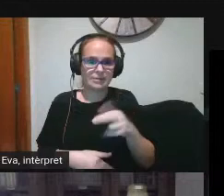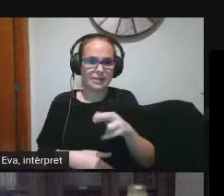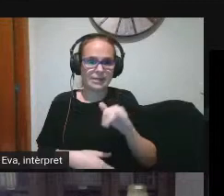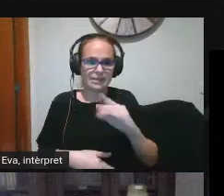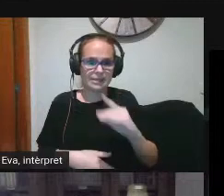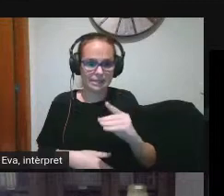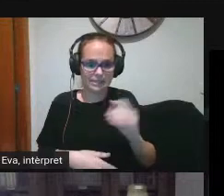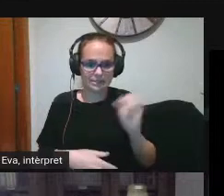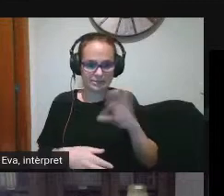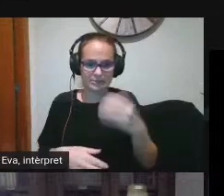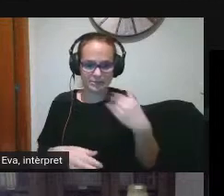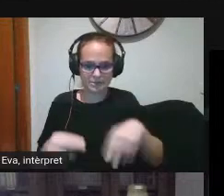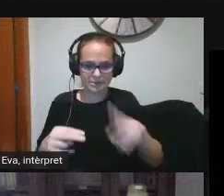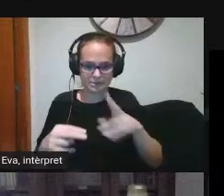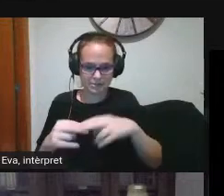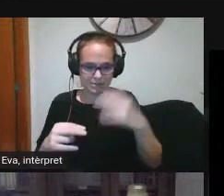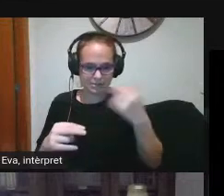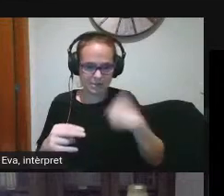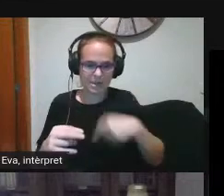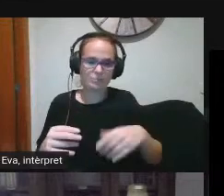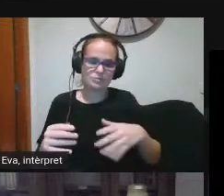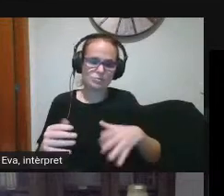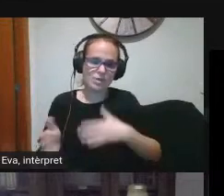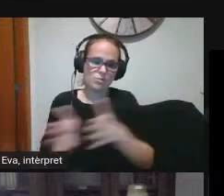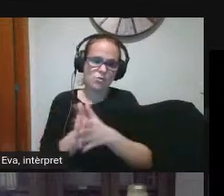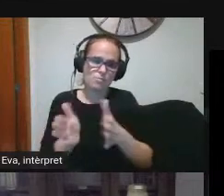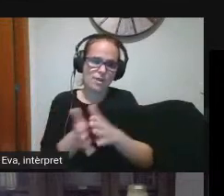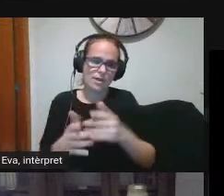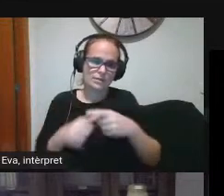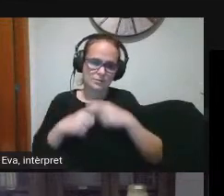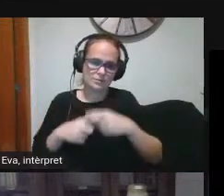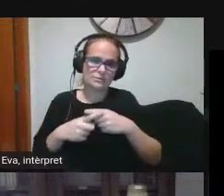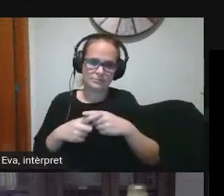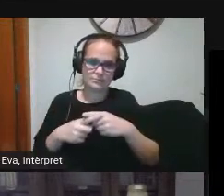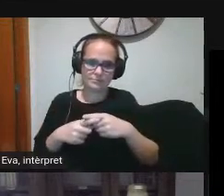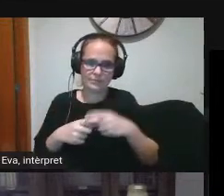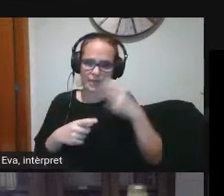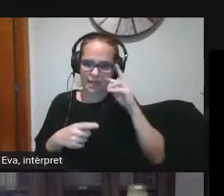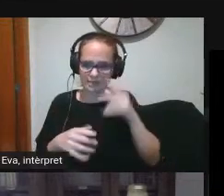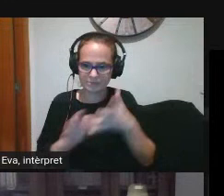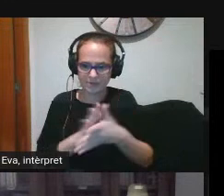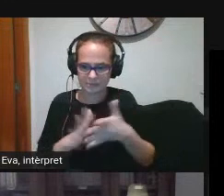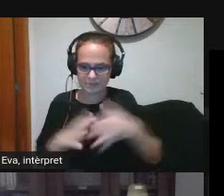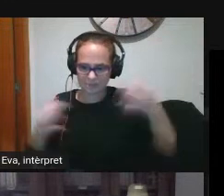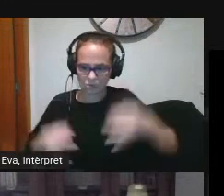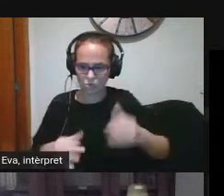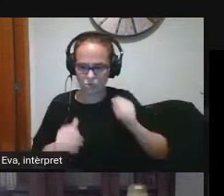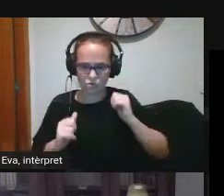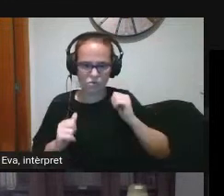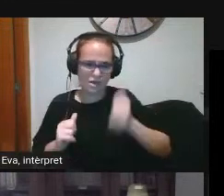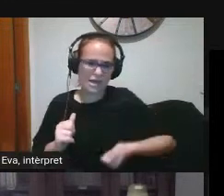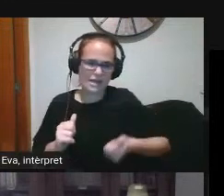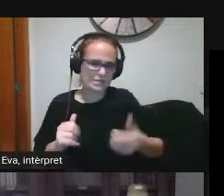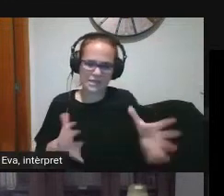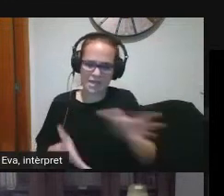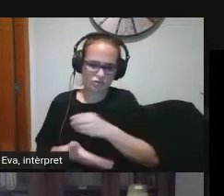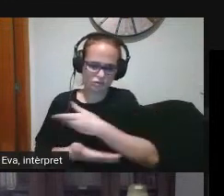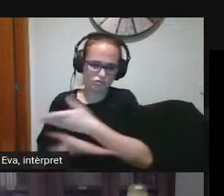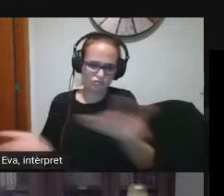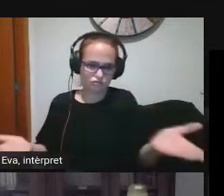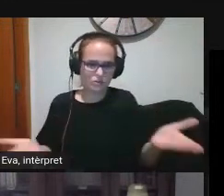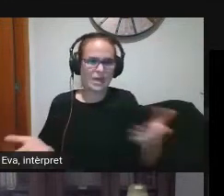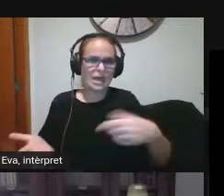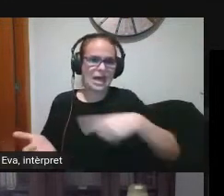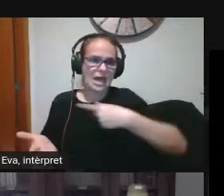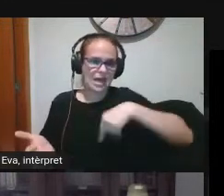d'algun company i puguem comentar la seva experiència que això segur que ens enriqueix a tots el nostre Flitgrid també us demanem que ens el